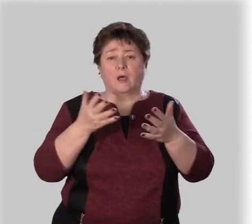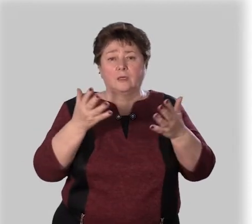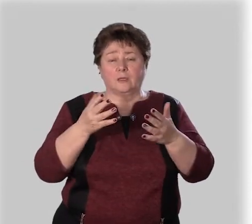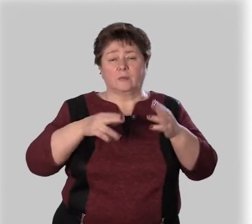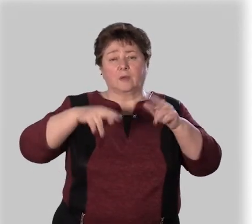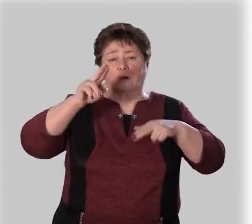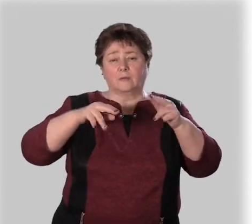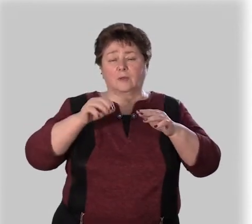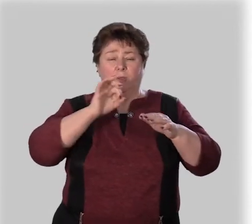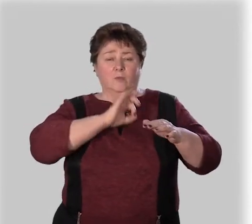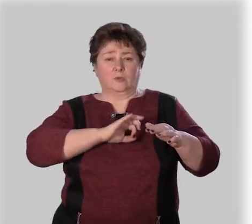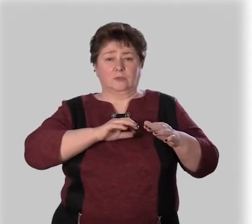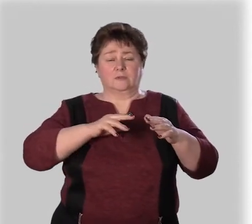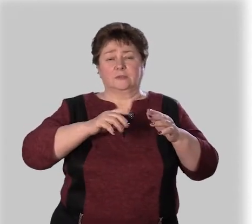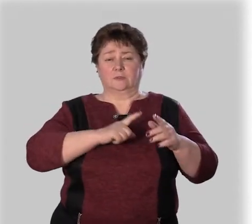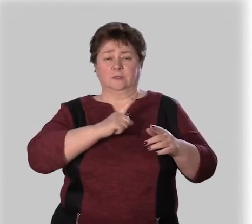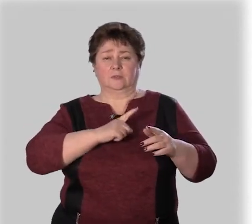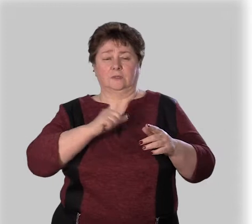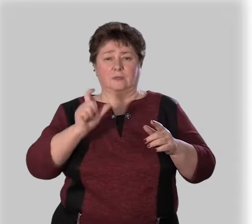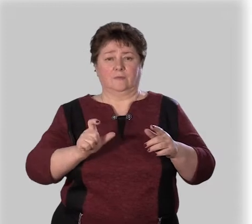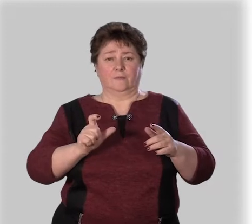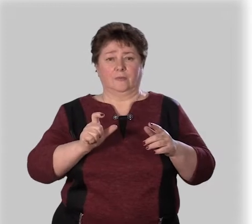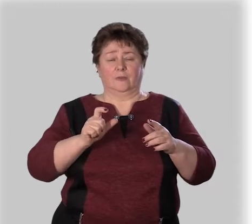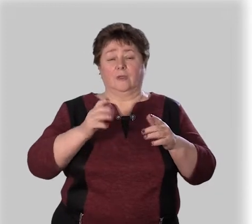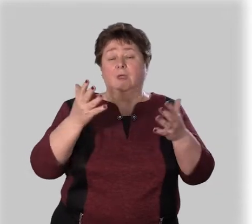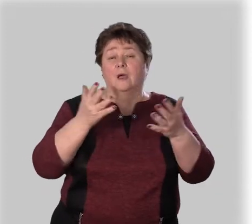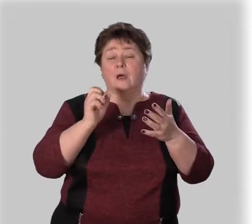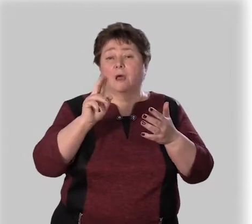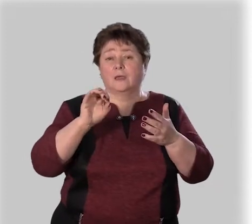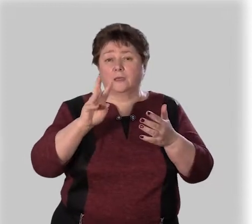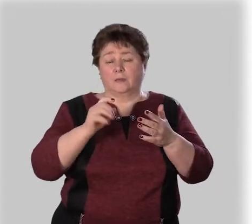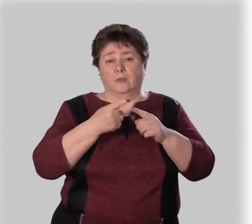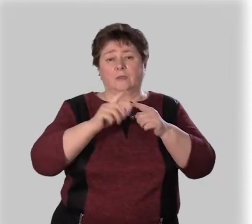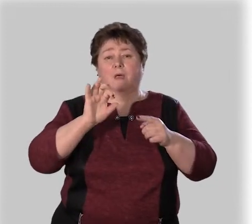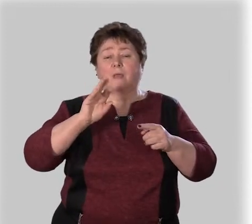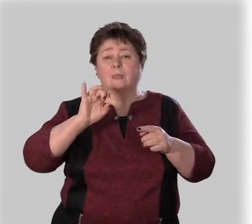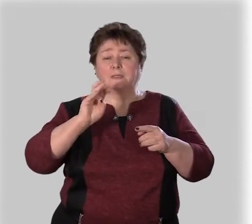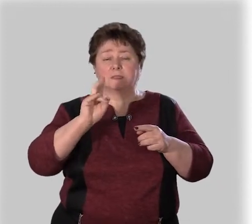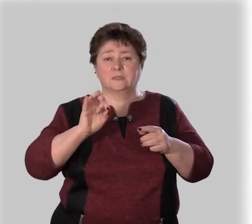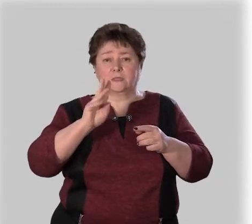понять, какими красками пользовались мастера. Какими?